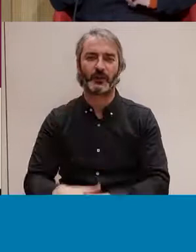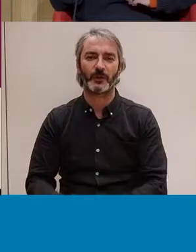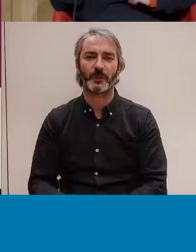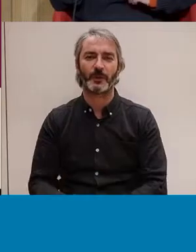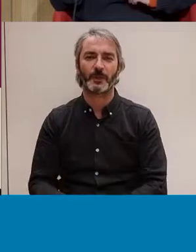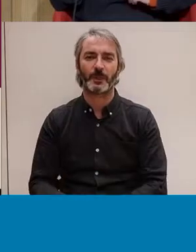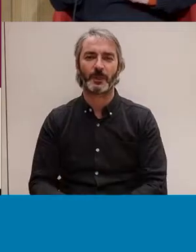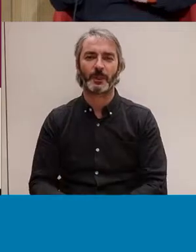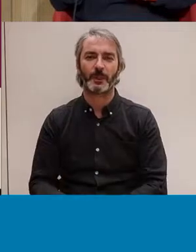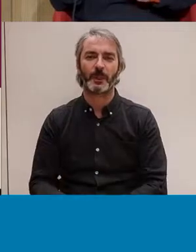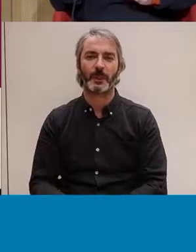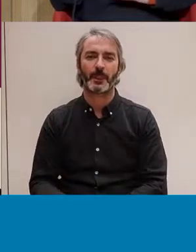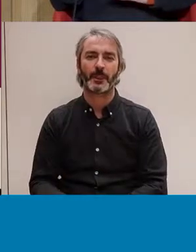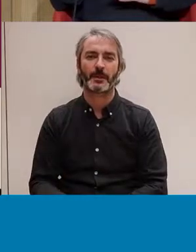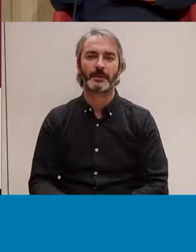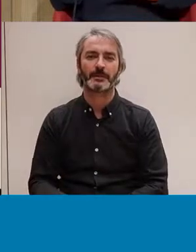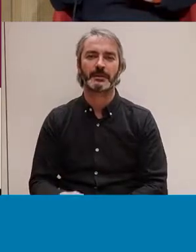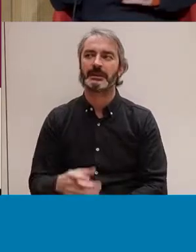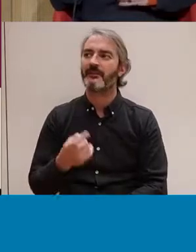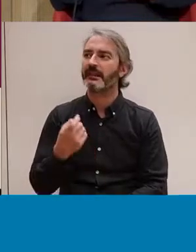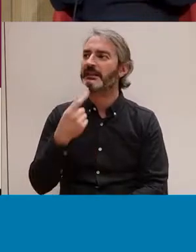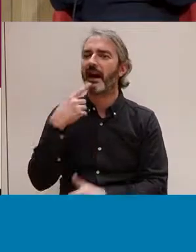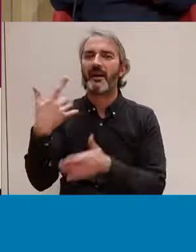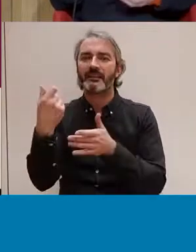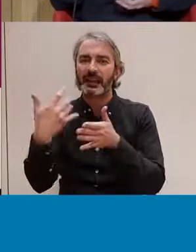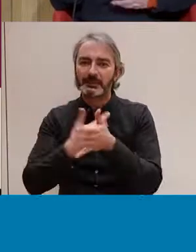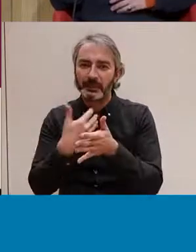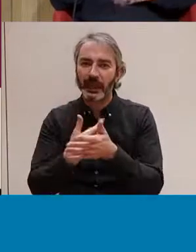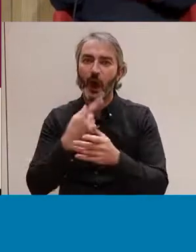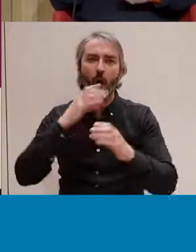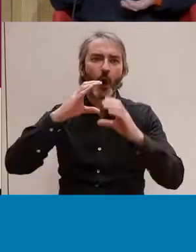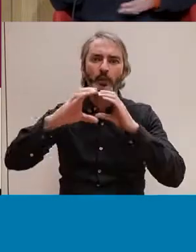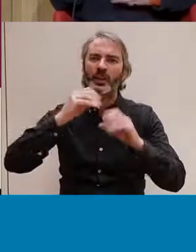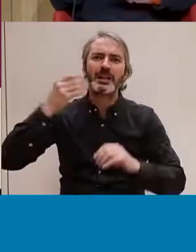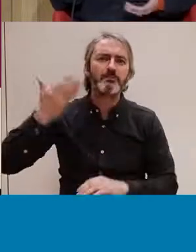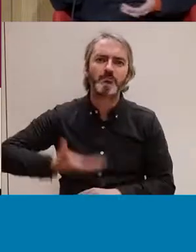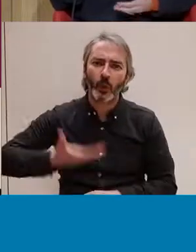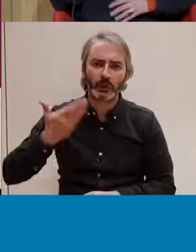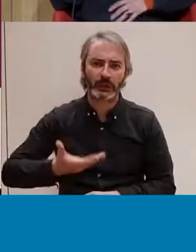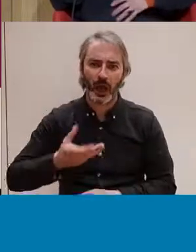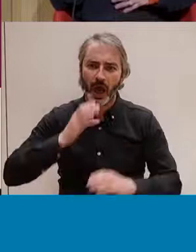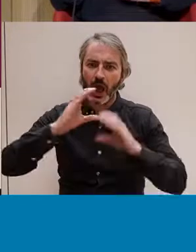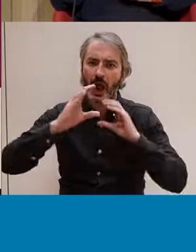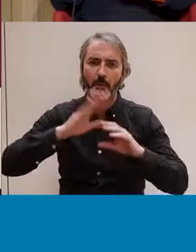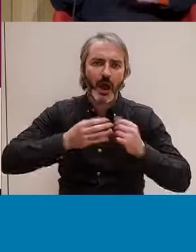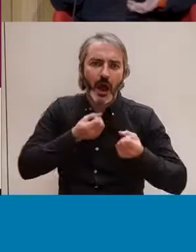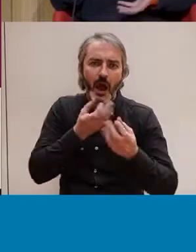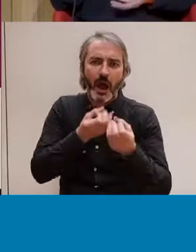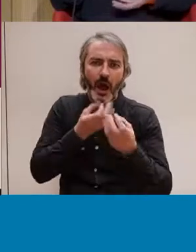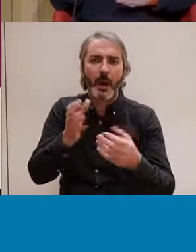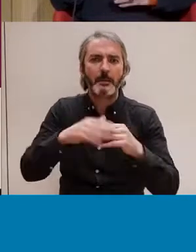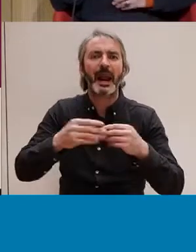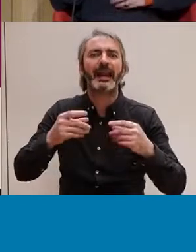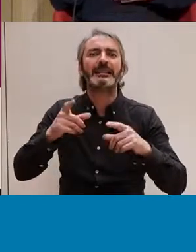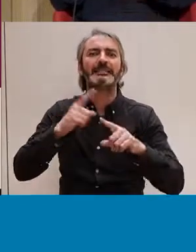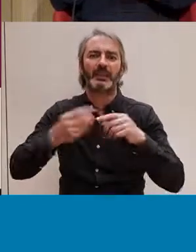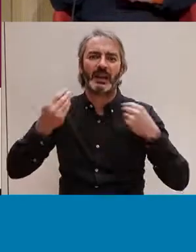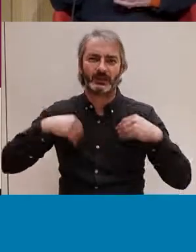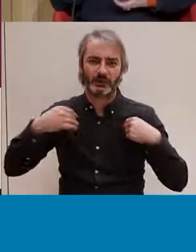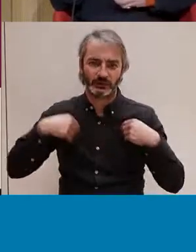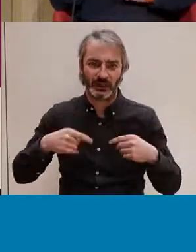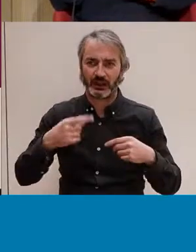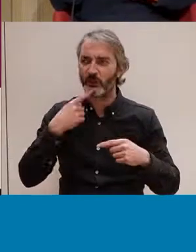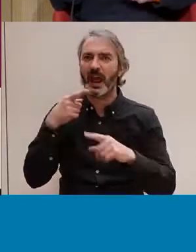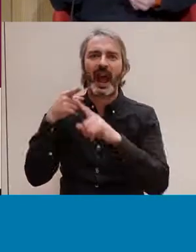a nosaltres, no se'ns explica mai, no se'ns ha explicat mai que la comunicació és essencial i és bàsica per poder disfrutar del sexe, no?, tots els